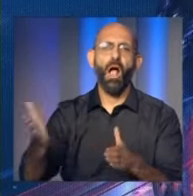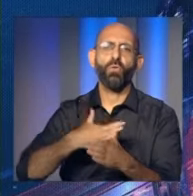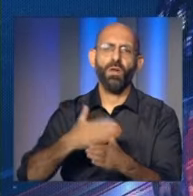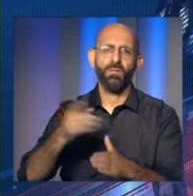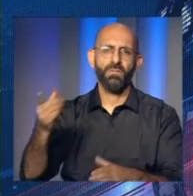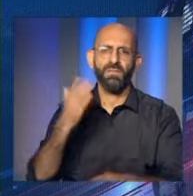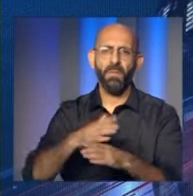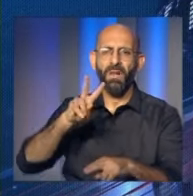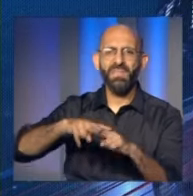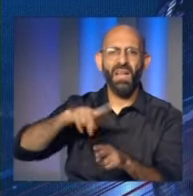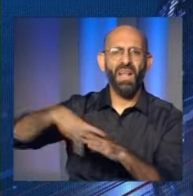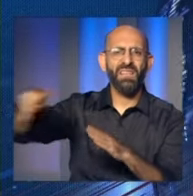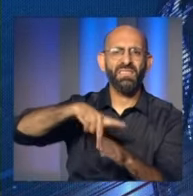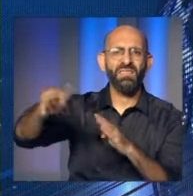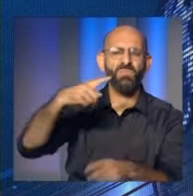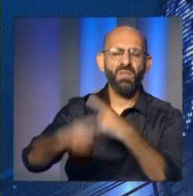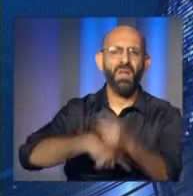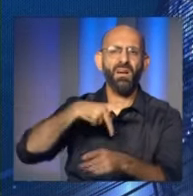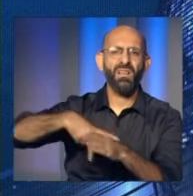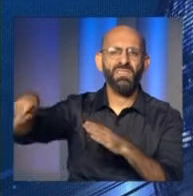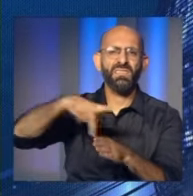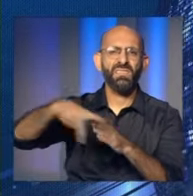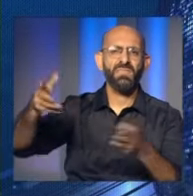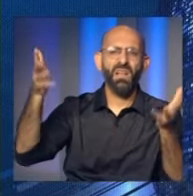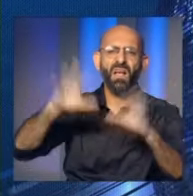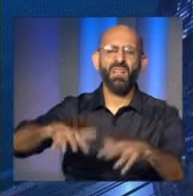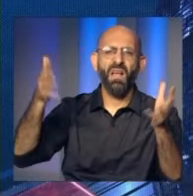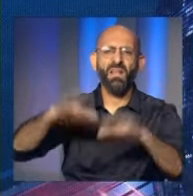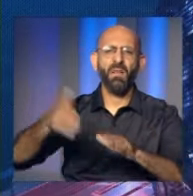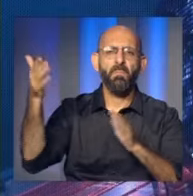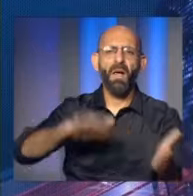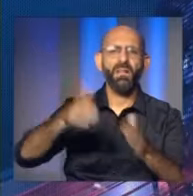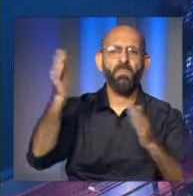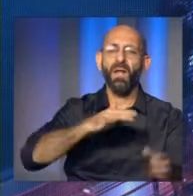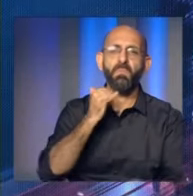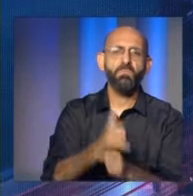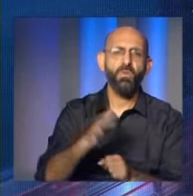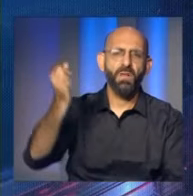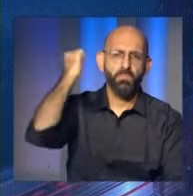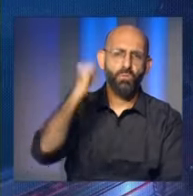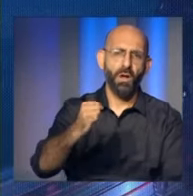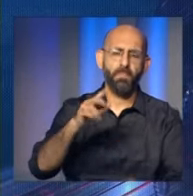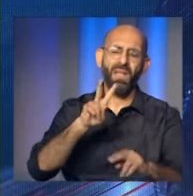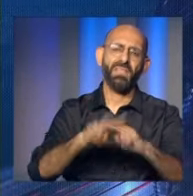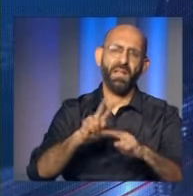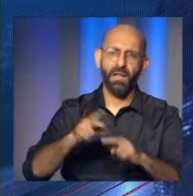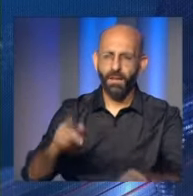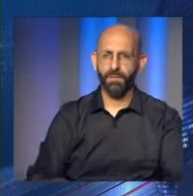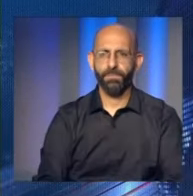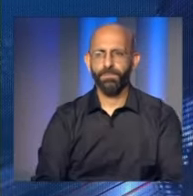أكدت فيه أن الشعب الفلسطيني هو أول المتأثرين بالحرب الإسرائيلية ويدفع ثمن استمرارها